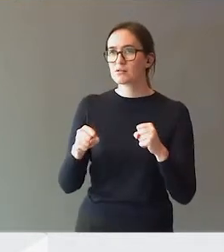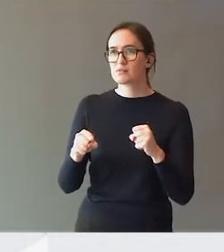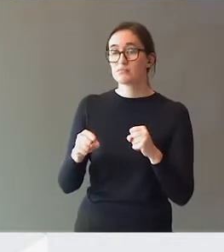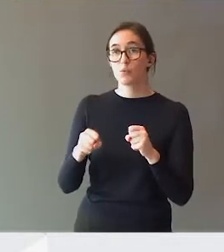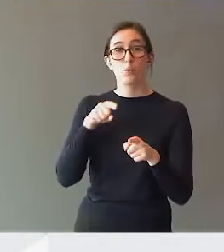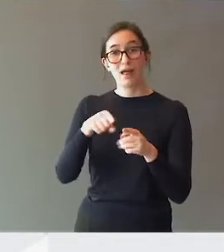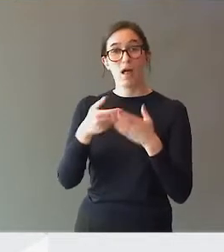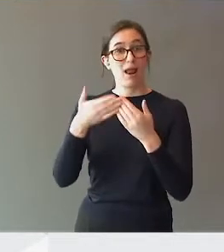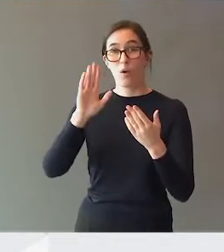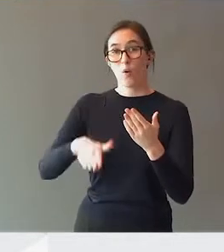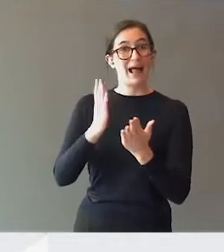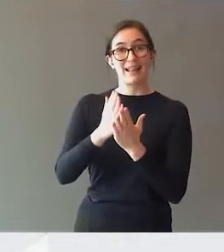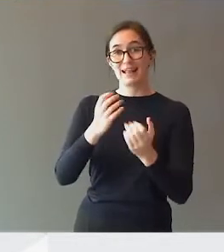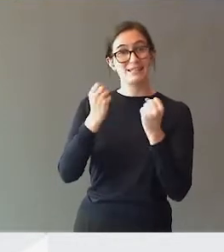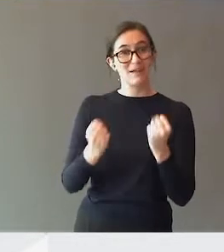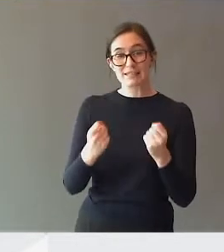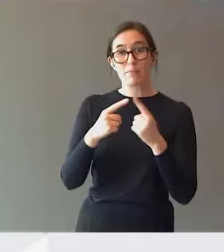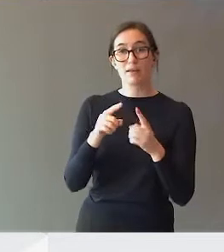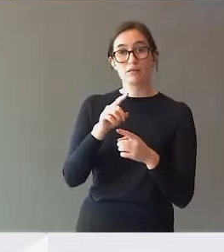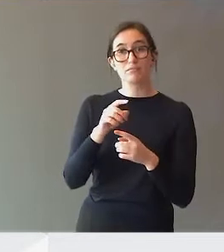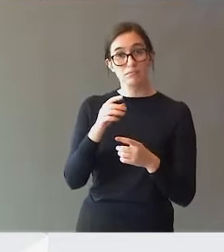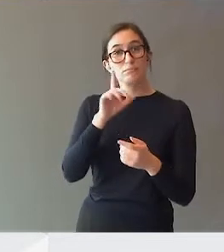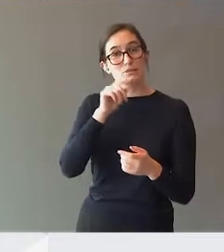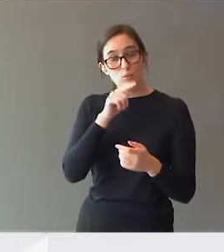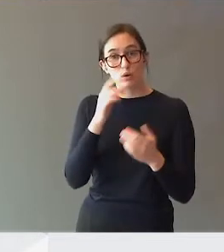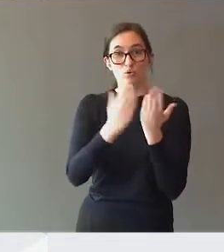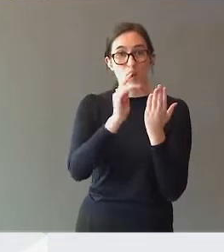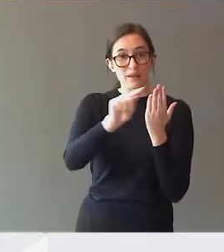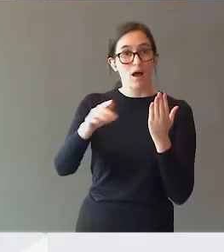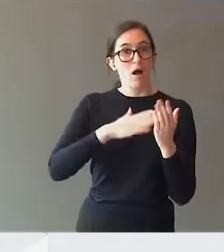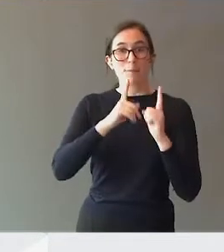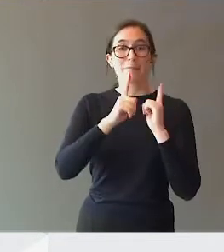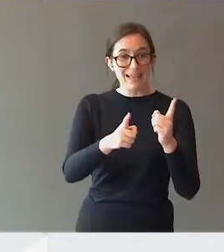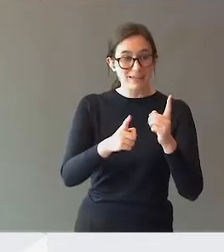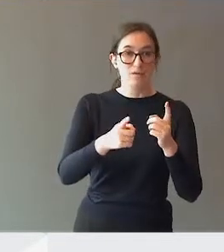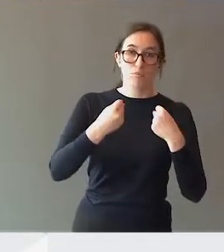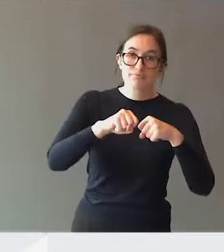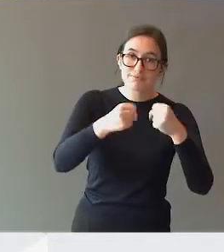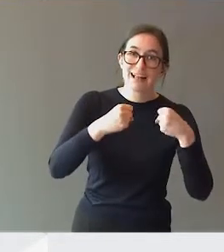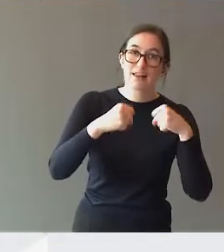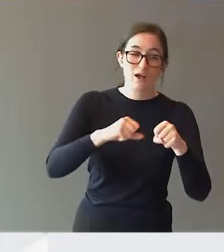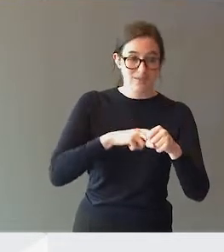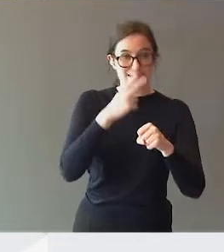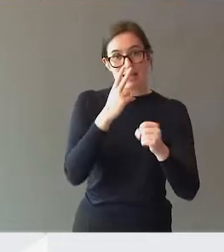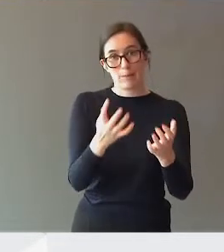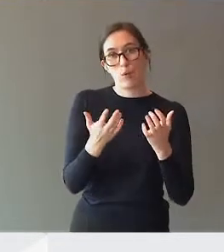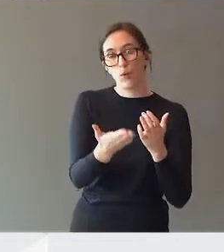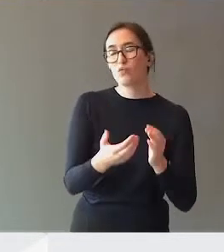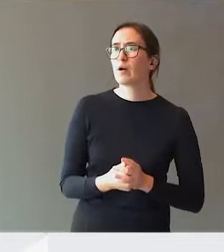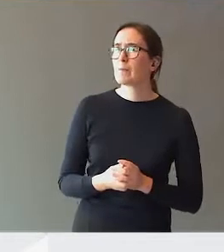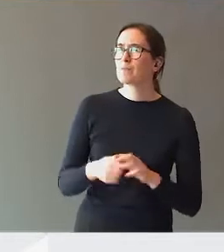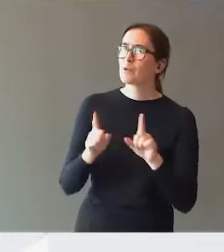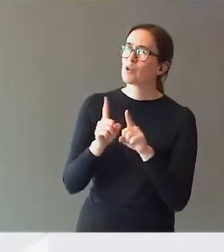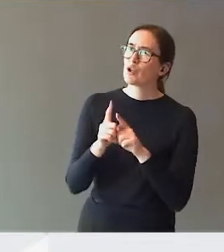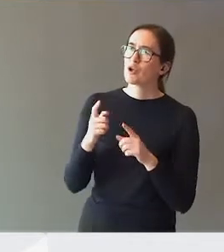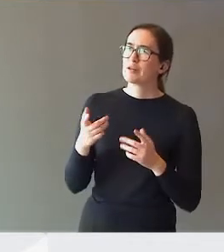rettighetsfeste, men som handler om å sørge for at skolen har plikter og sette inn tiltak når de ser det er bo for det. Og det er noe av spørsmålene her, er det sånn at